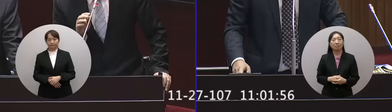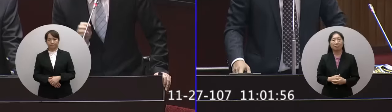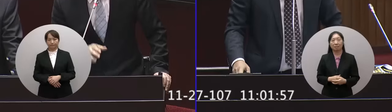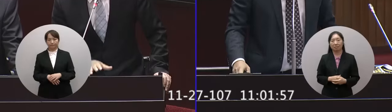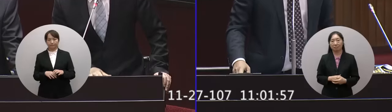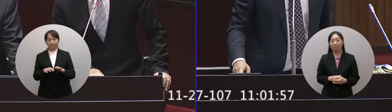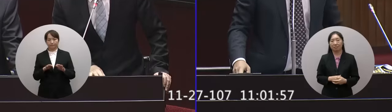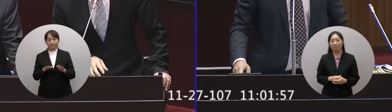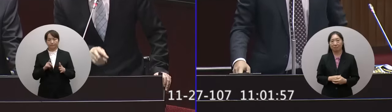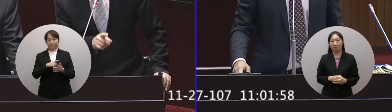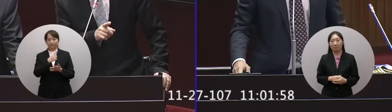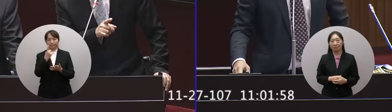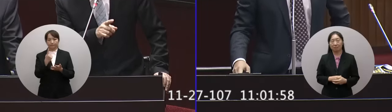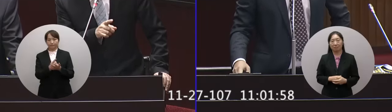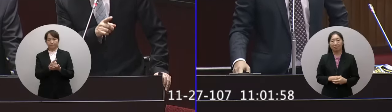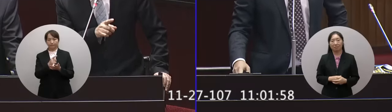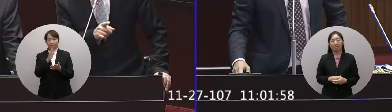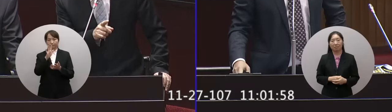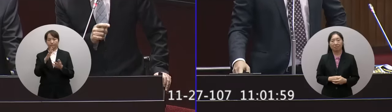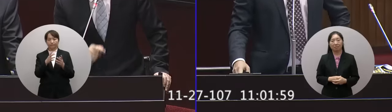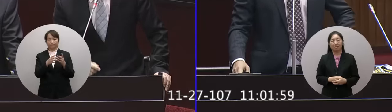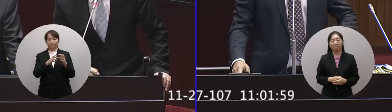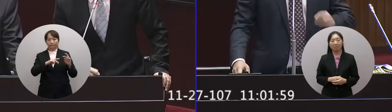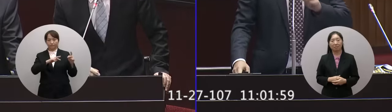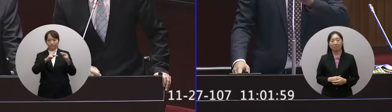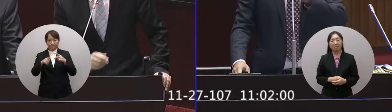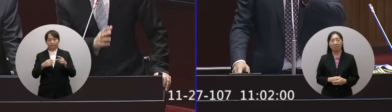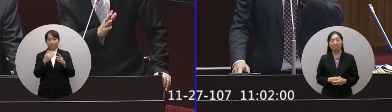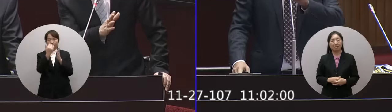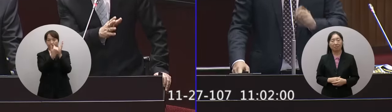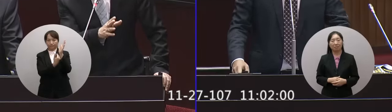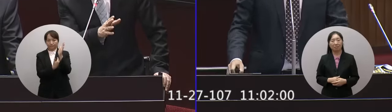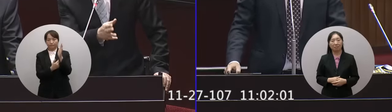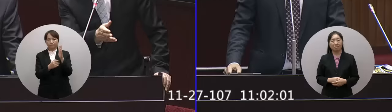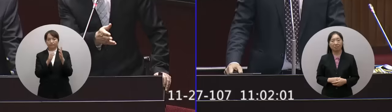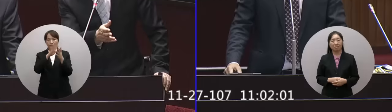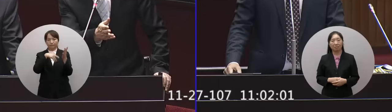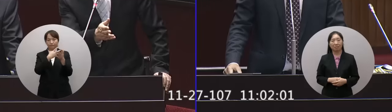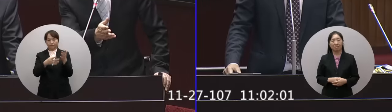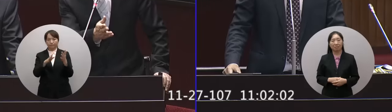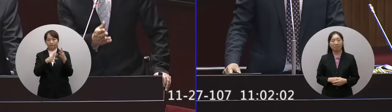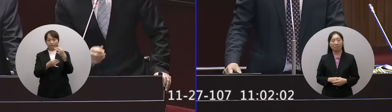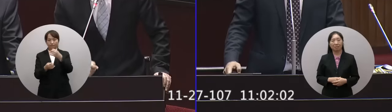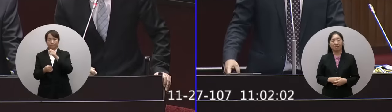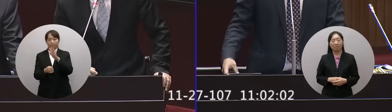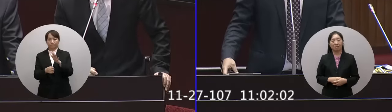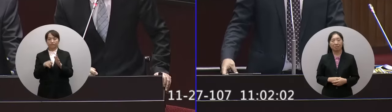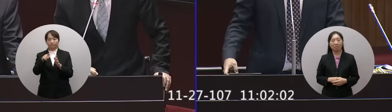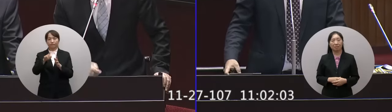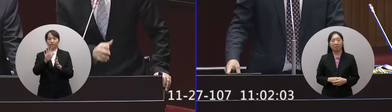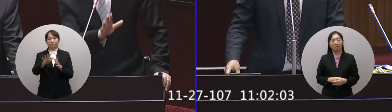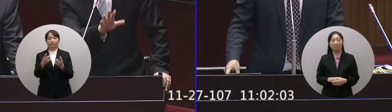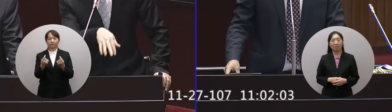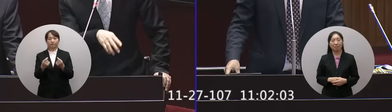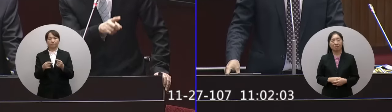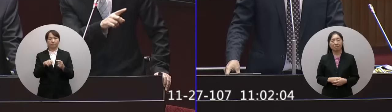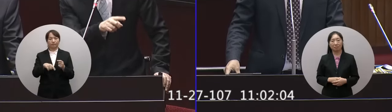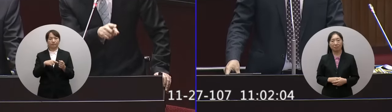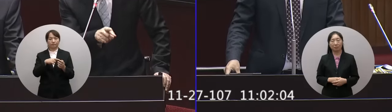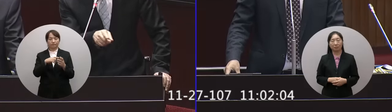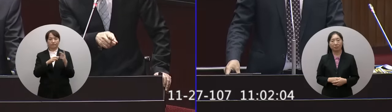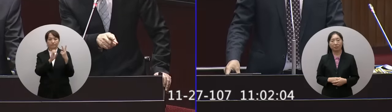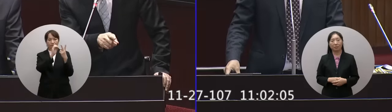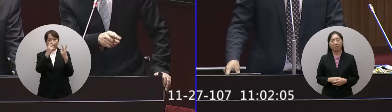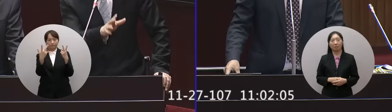現在他整個他有所謂的維修的履歷表那這一部分的話我想這個保養員那邊也有那他整個